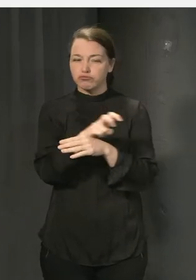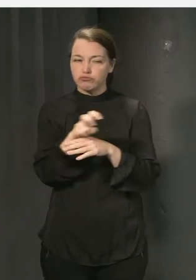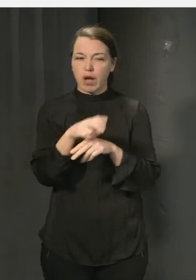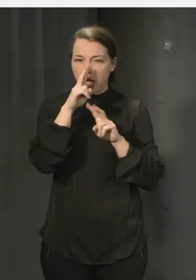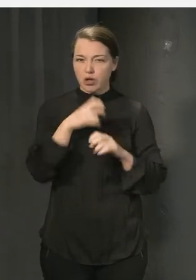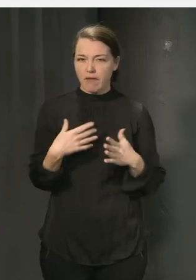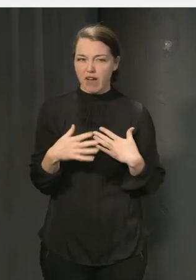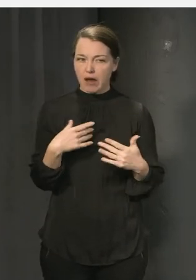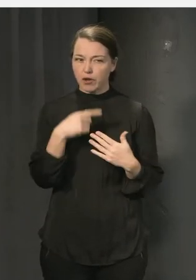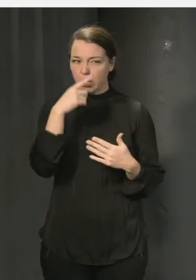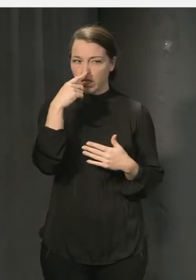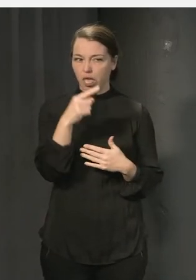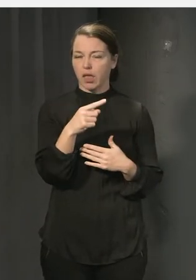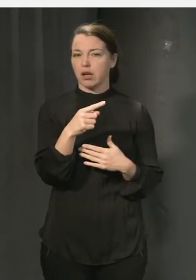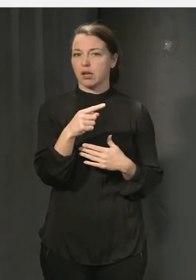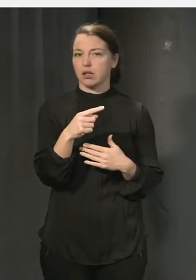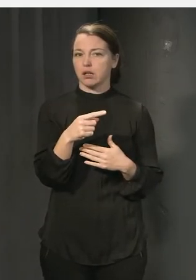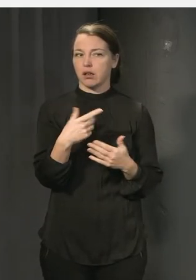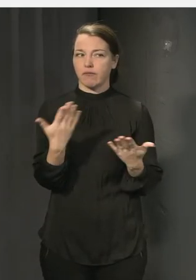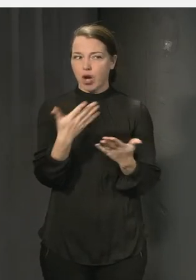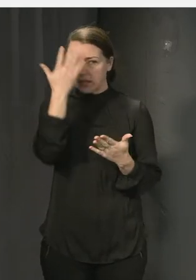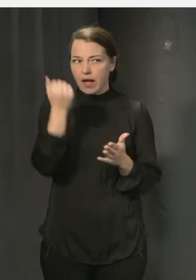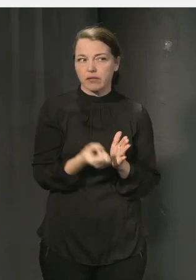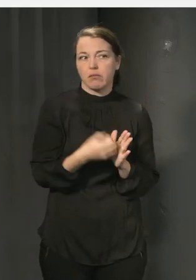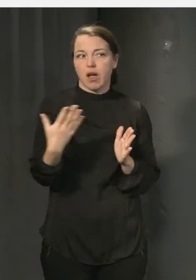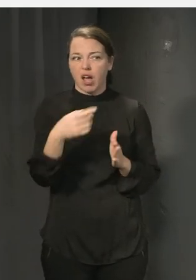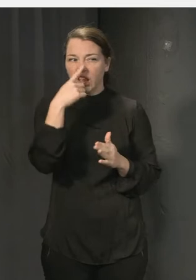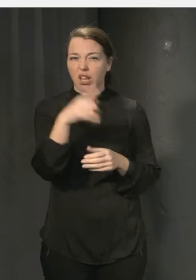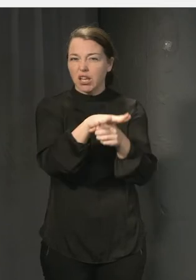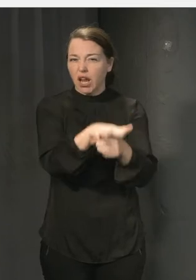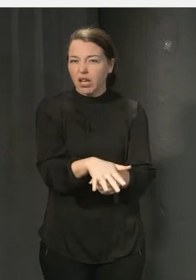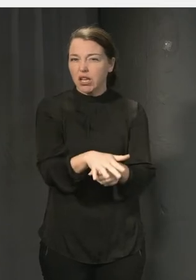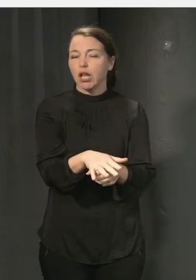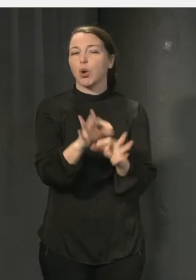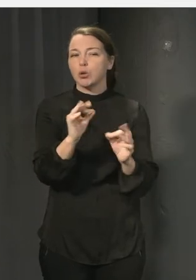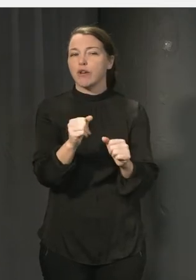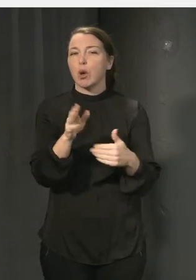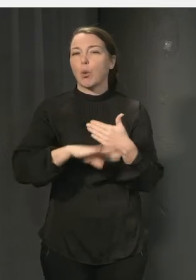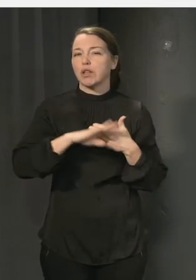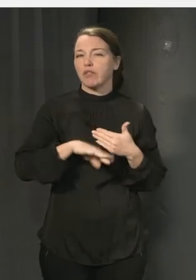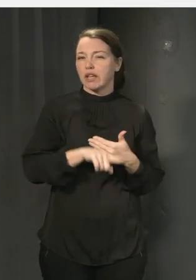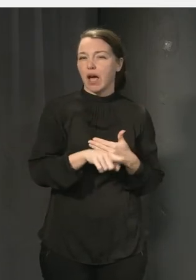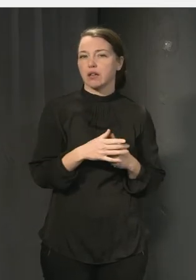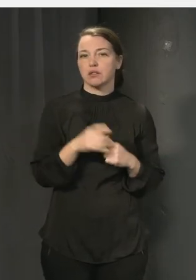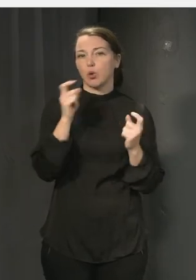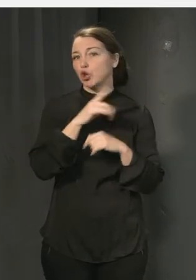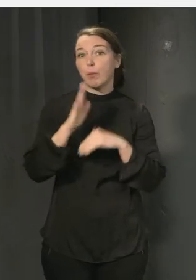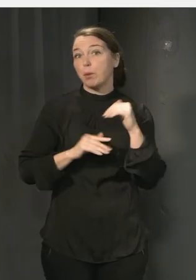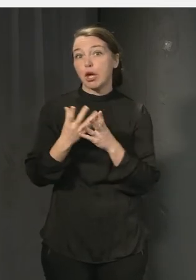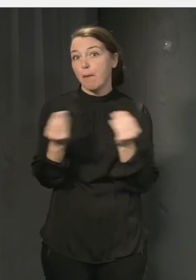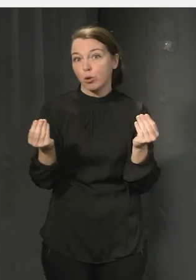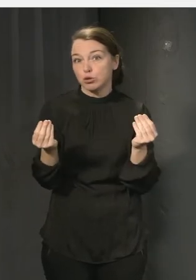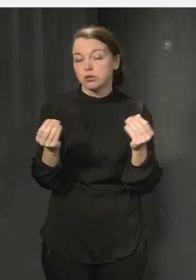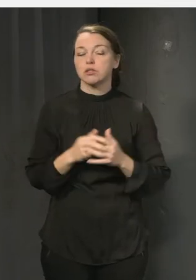att elever riskerar att vara illa. Fundera på vilka åtgärder man behöver i, upprätta planer och följa upp. Allt det där behöver göras.